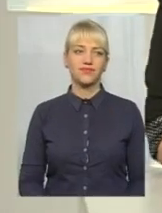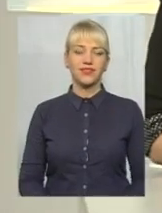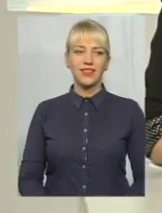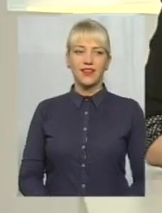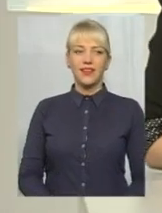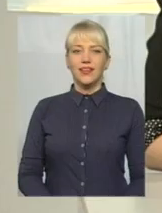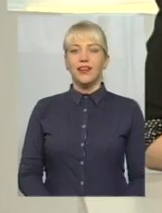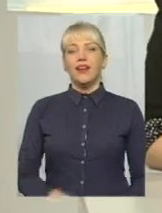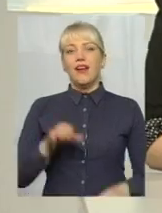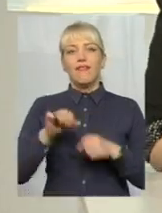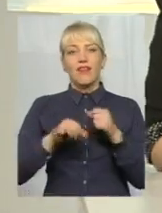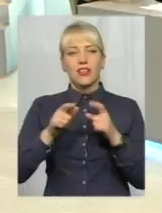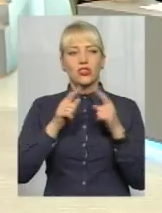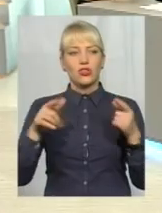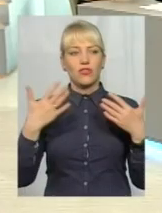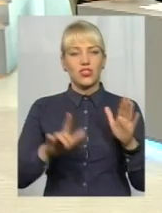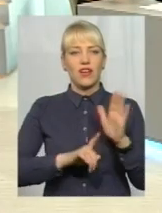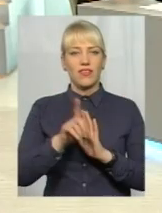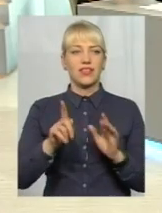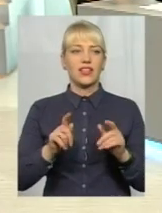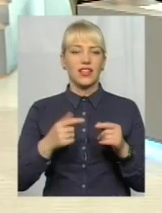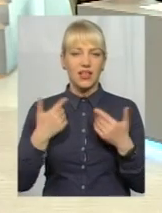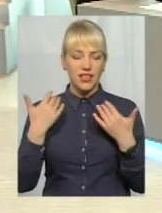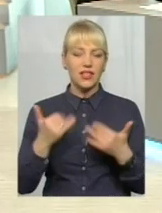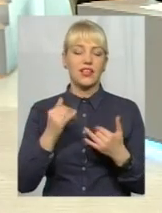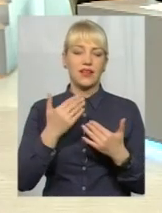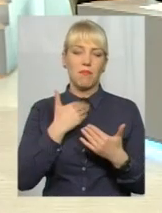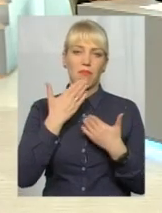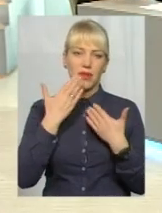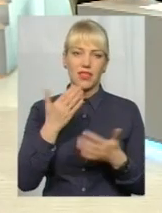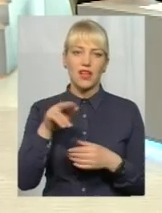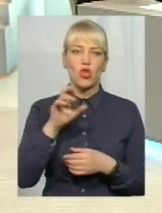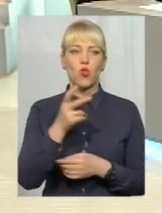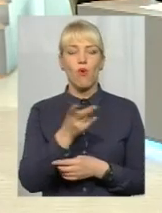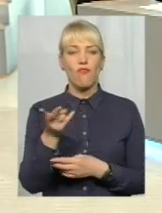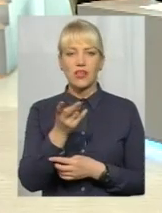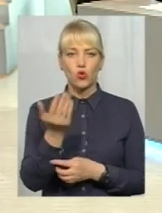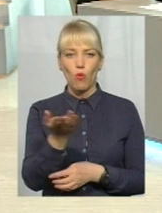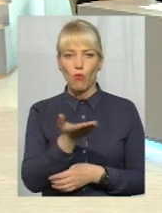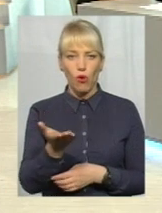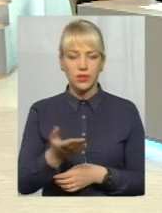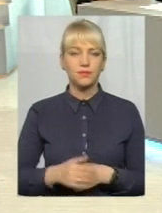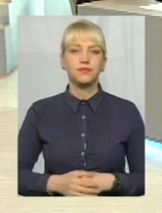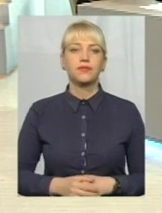Тож, велосезон відкрили. Тоді давайте, от мене питання до вас обох, пане Віталію, пане Василю.